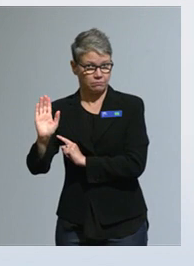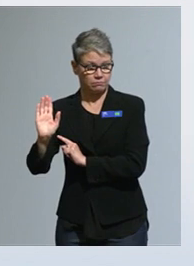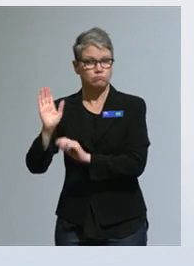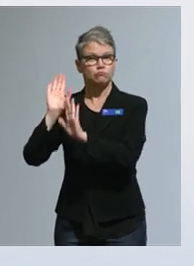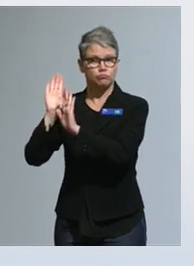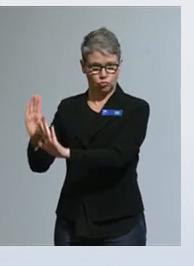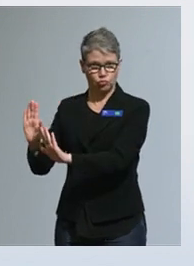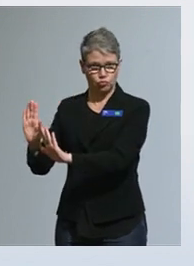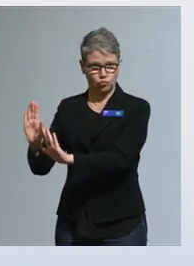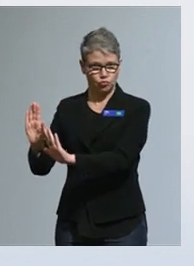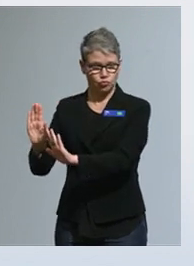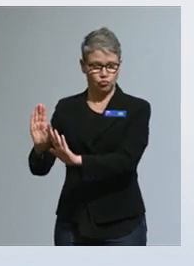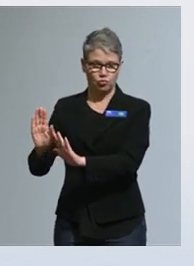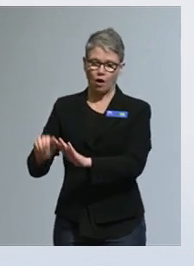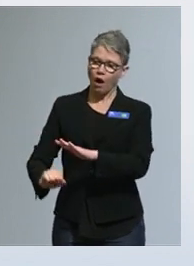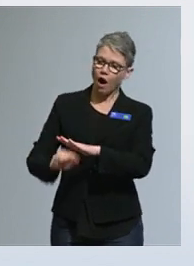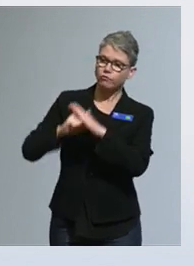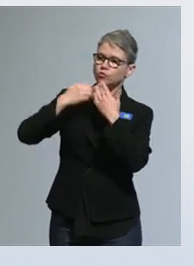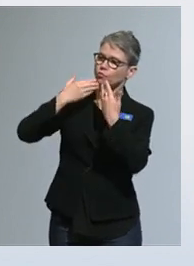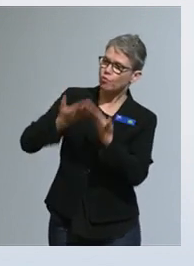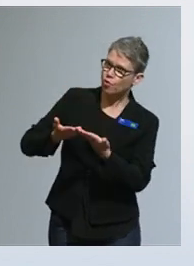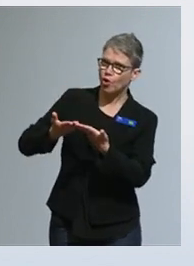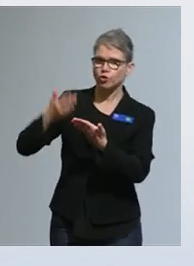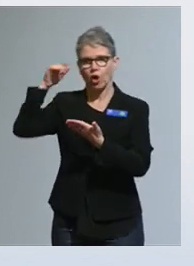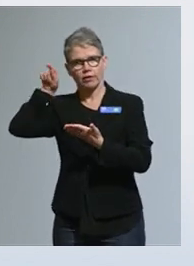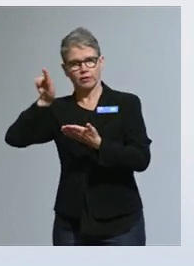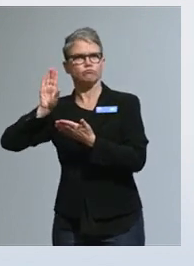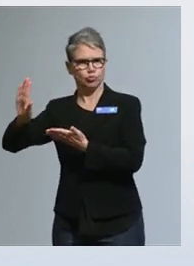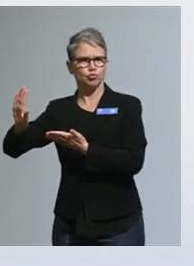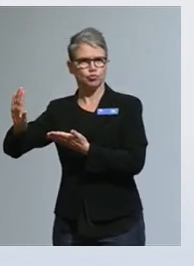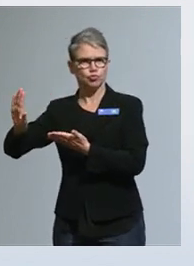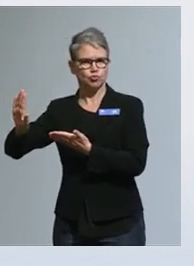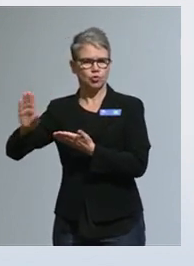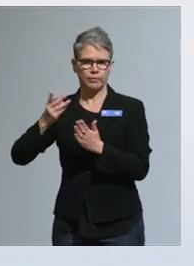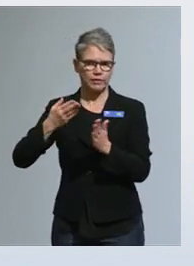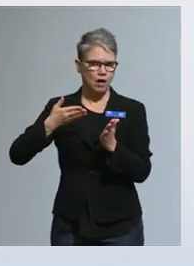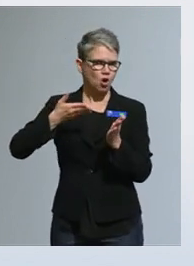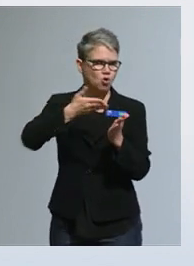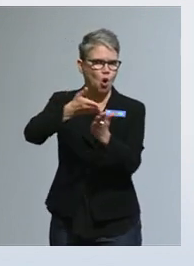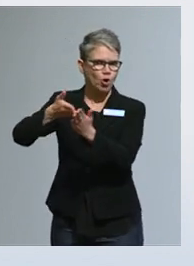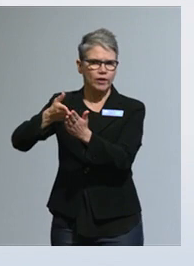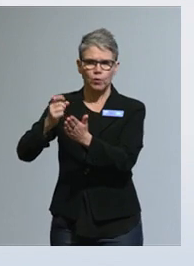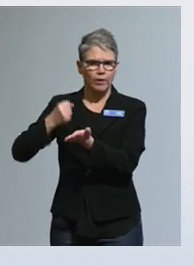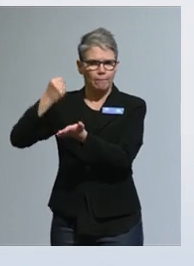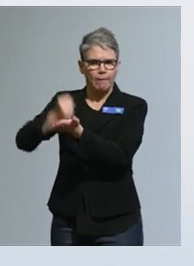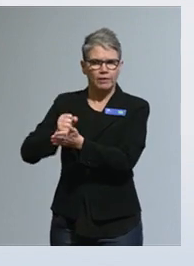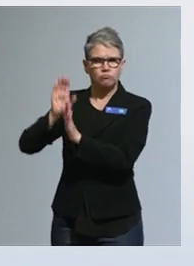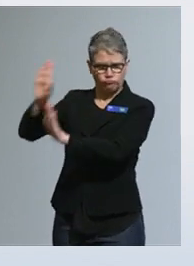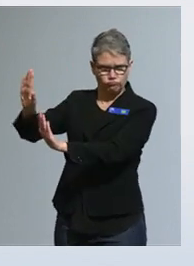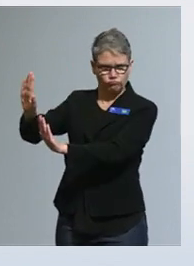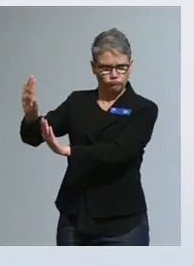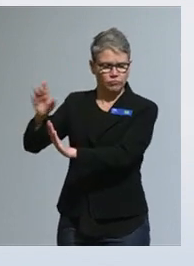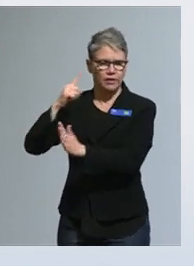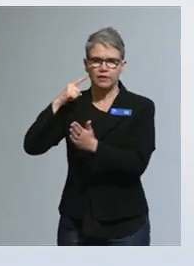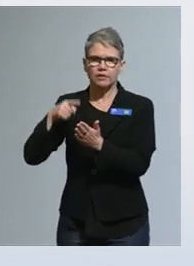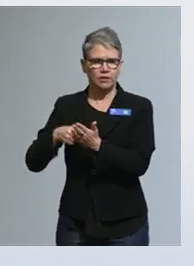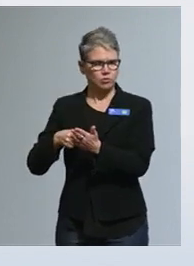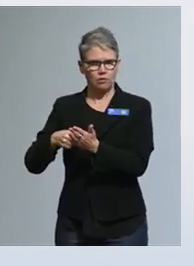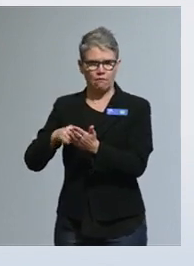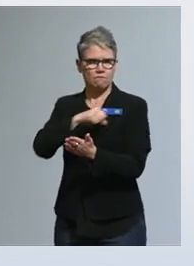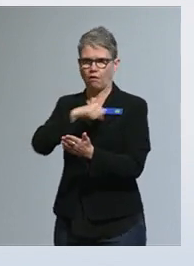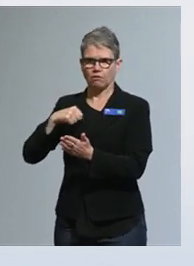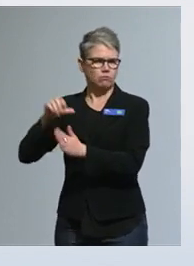myöntöharkinnassa ja niiden avustusten kohdentamisesta päättämisessä. Eli se on tarkoitus säilyä